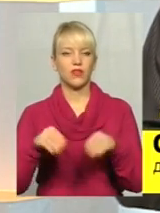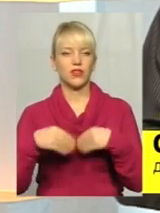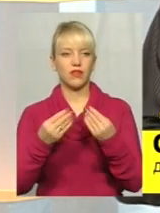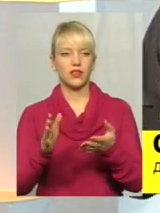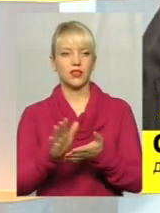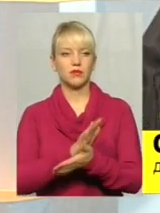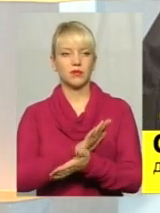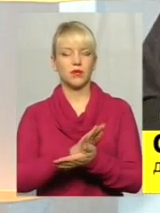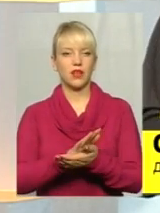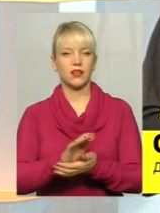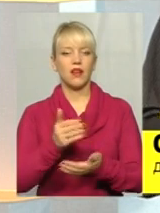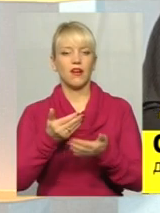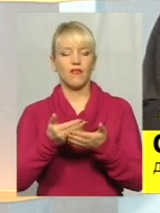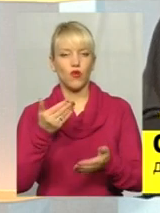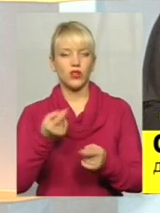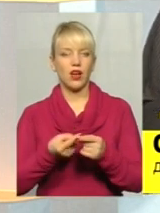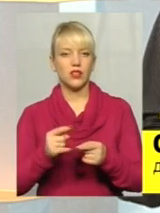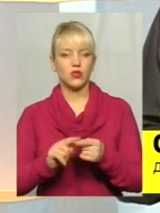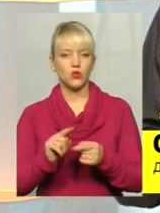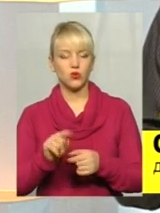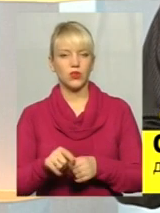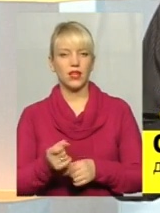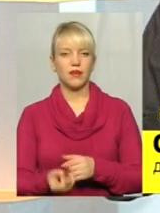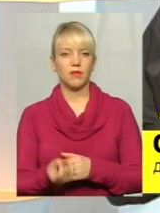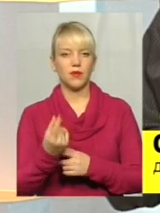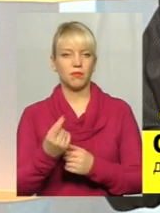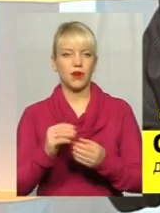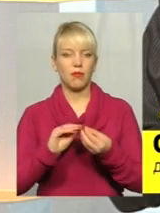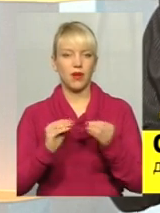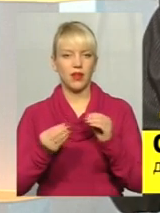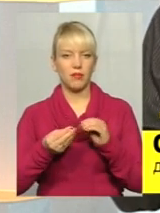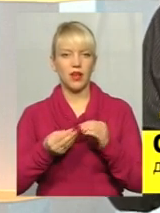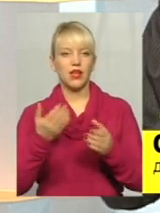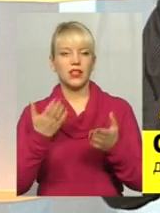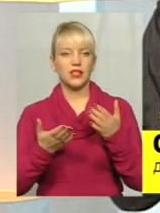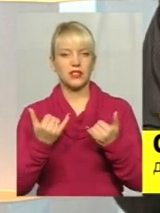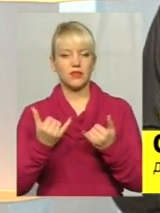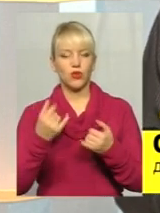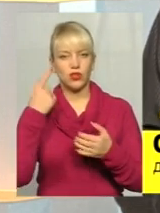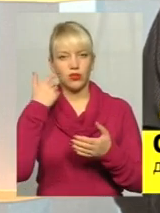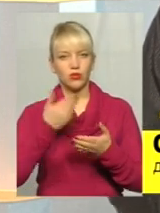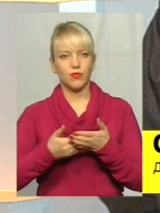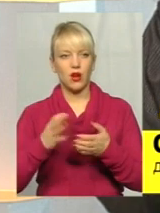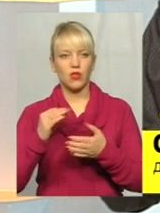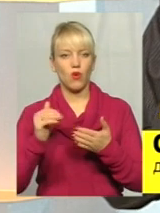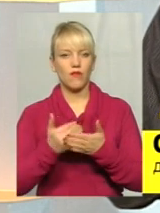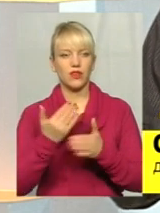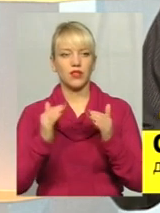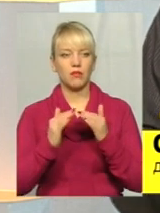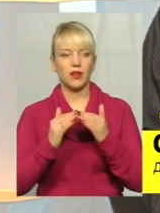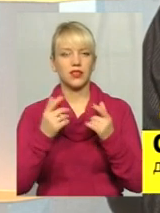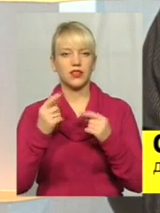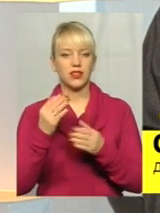От відсюди і вся проблема. Сьогодні, якщо судити про нові будинки, де створюється